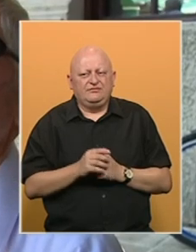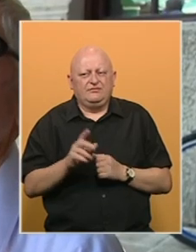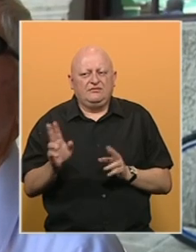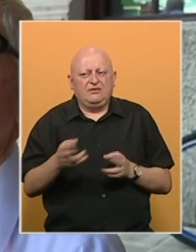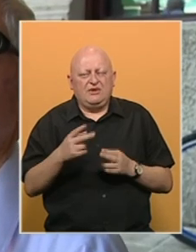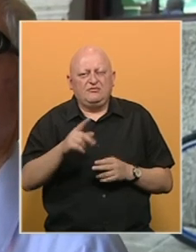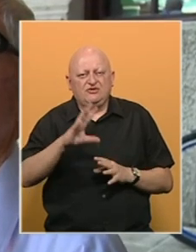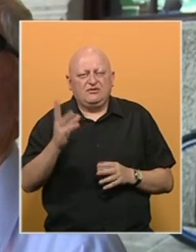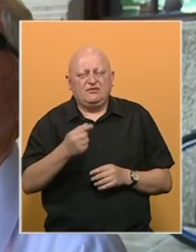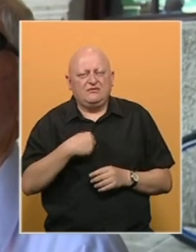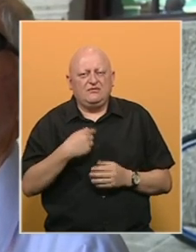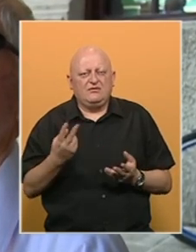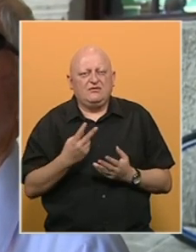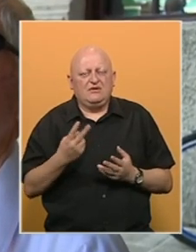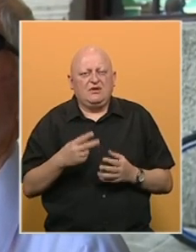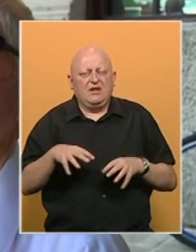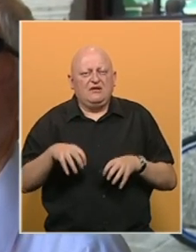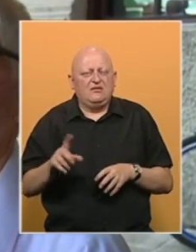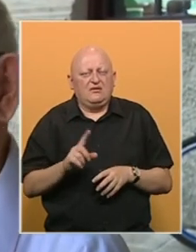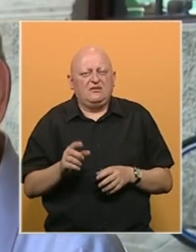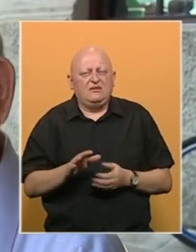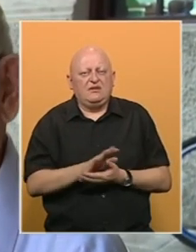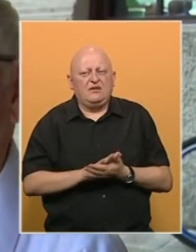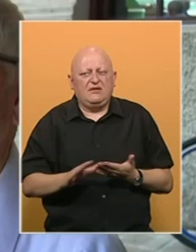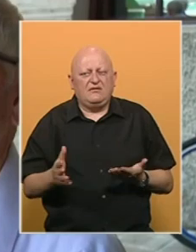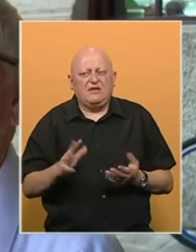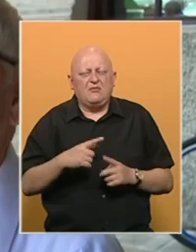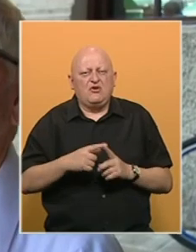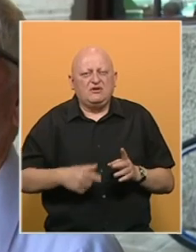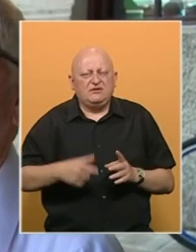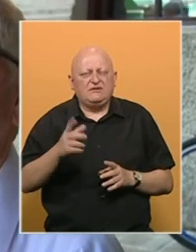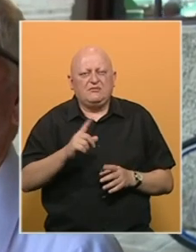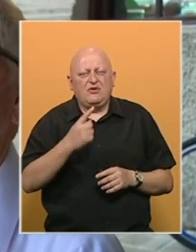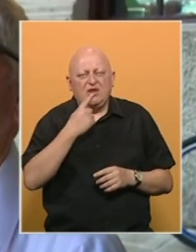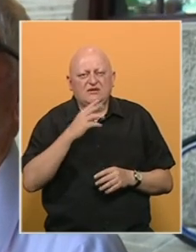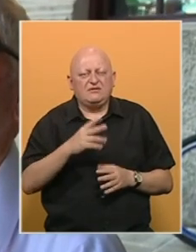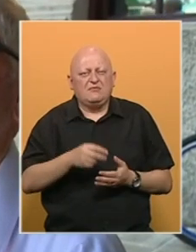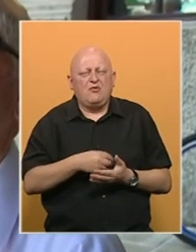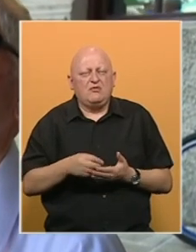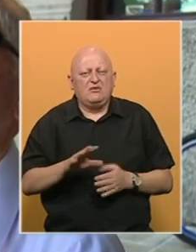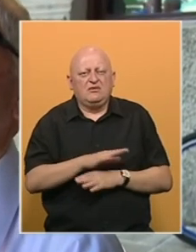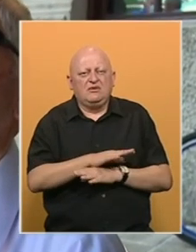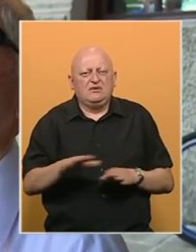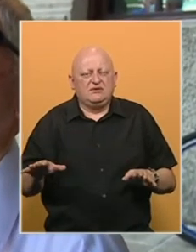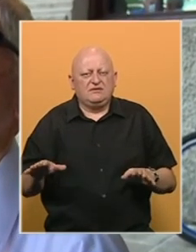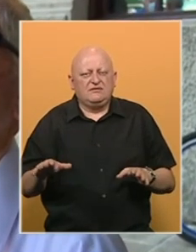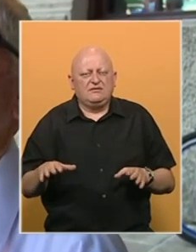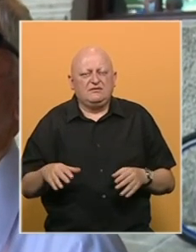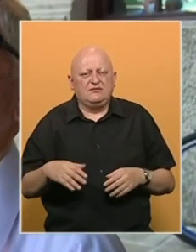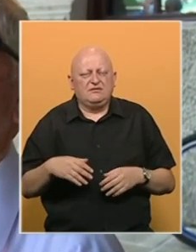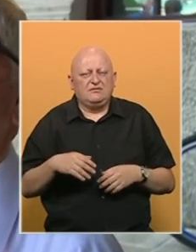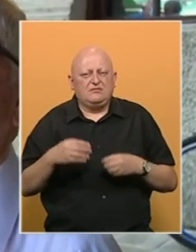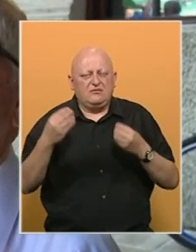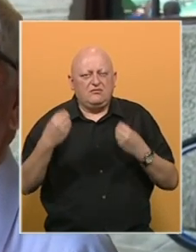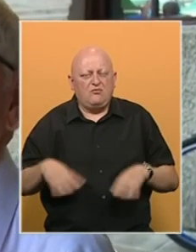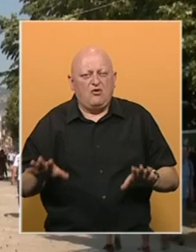njihovo biti, mi kada smo iz inkubatoru izašli, nemamo crkvu, nemamo jezik, nemamo pismo, sve smo batali, sve